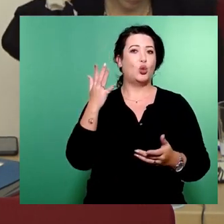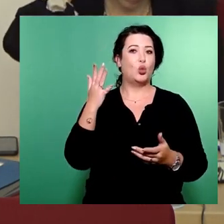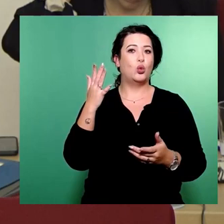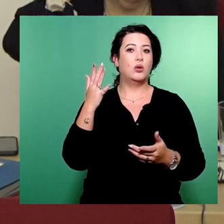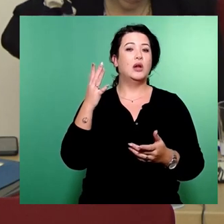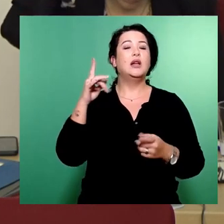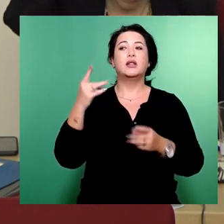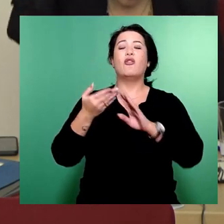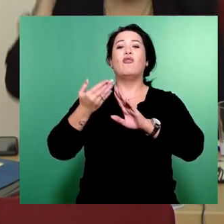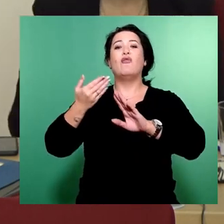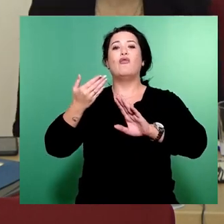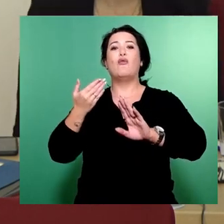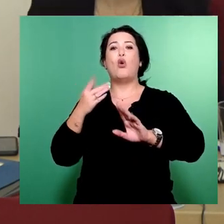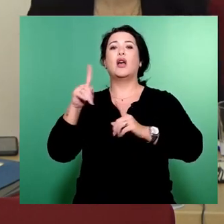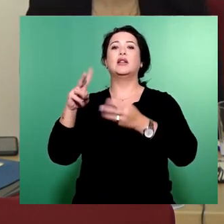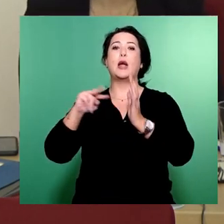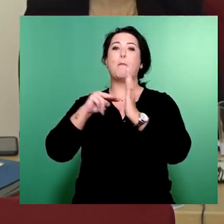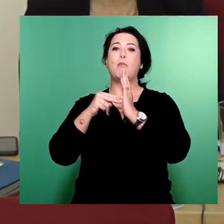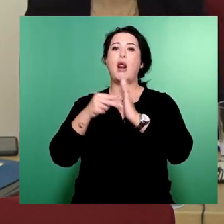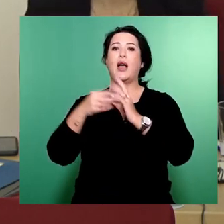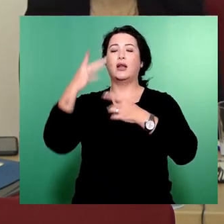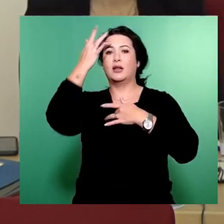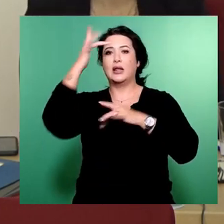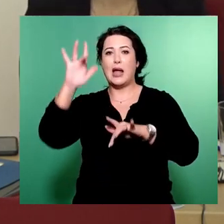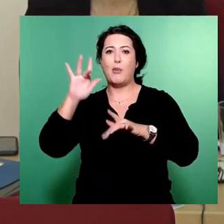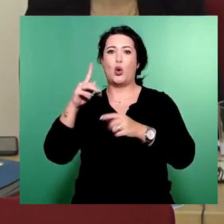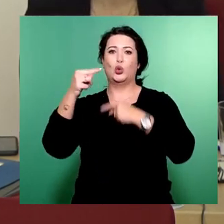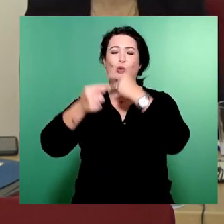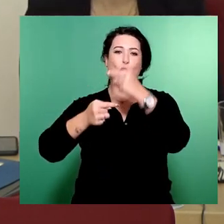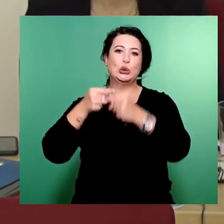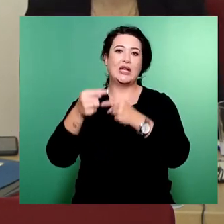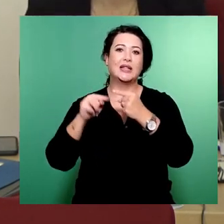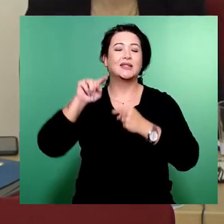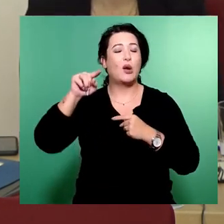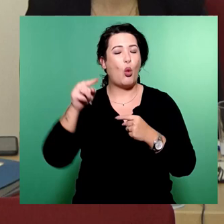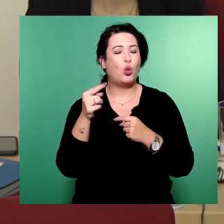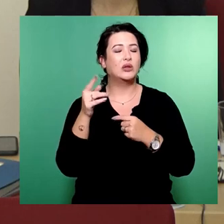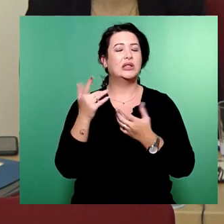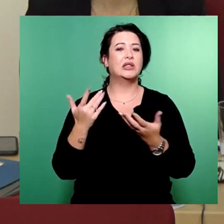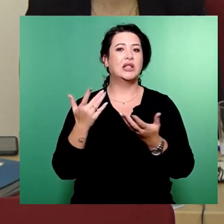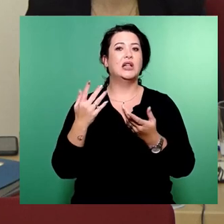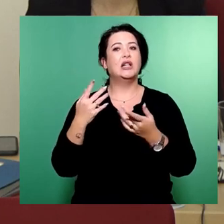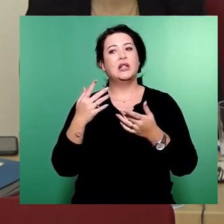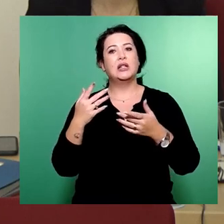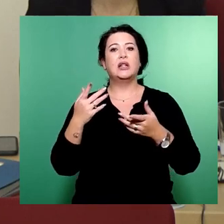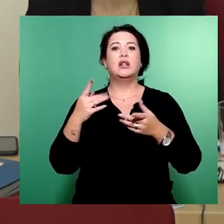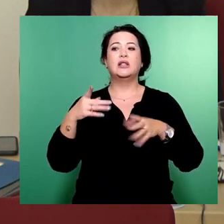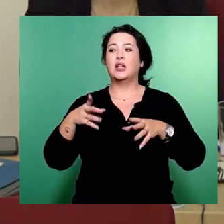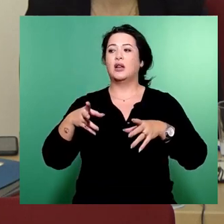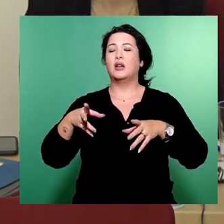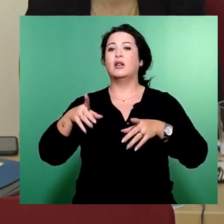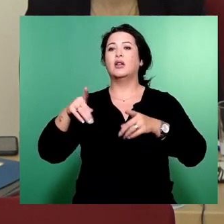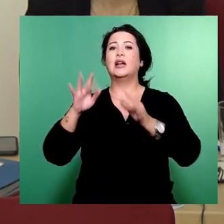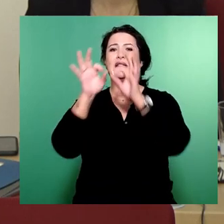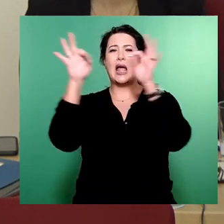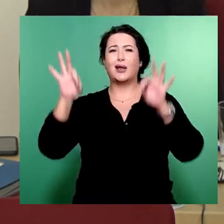vorhergehenden Planungs- und Genehmigungsprozesses und der doch überschaubaren Tekturen, die ja dann